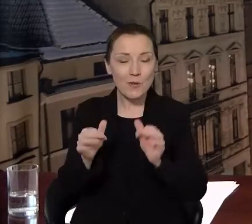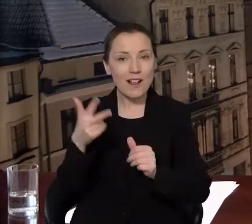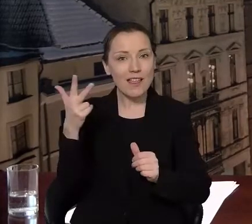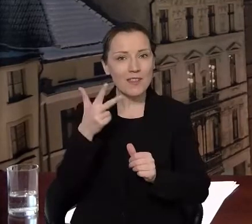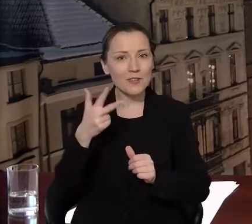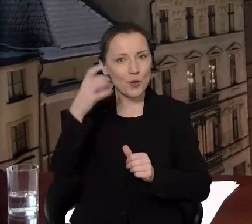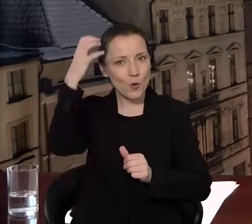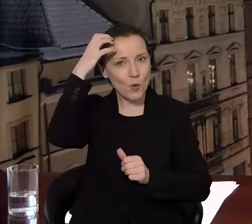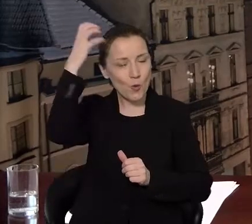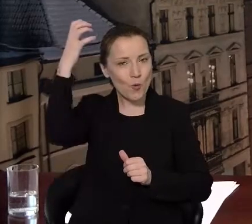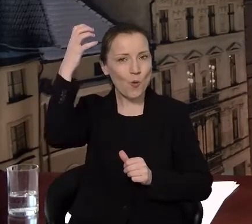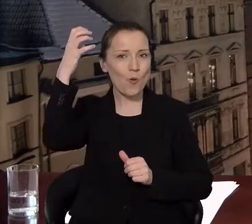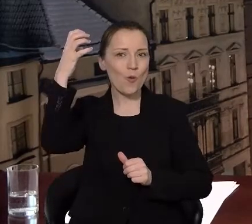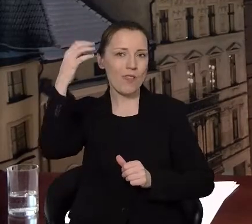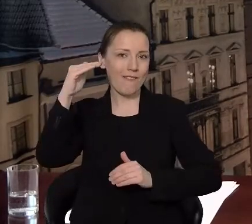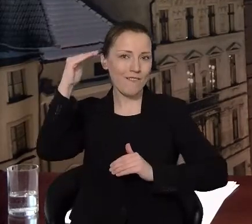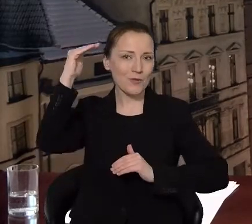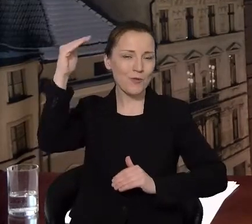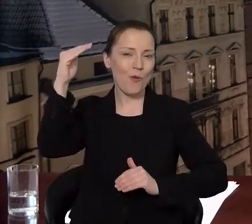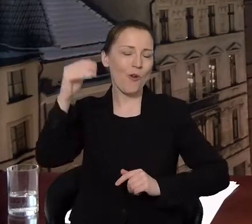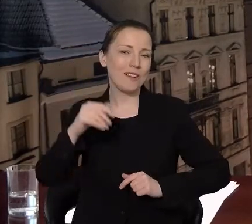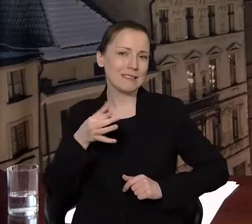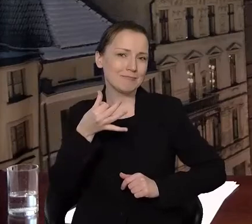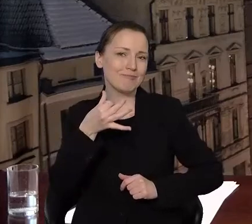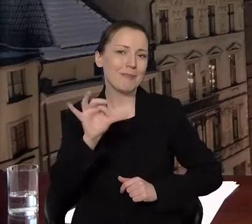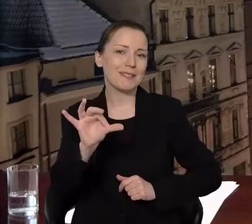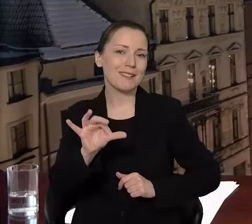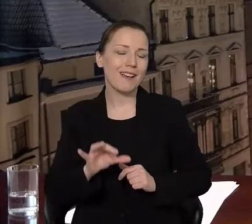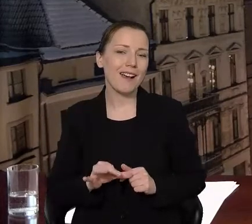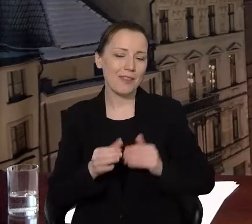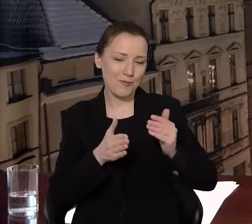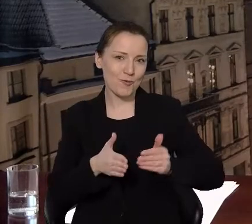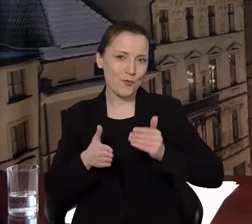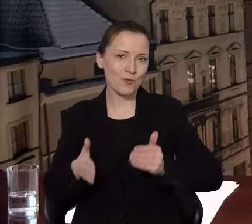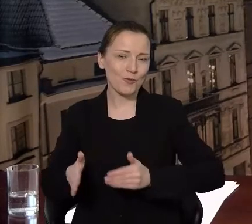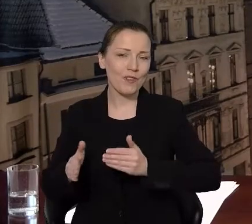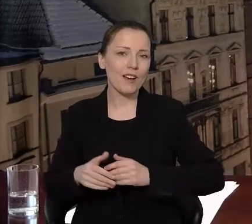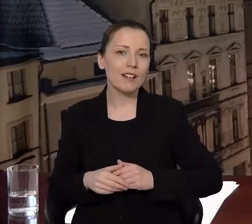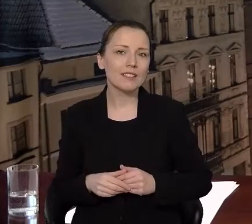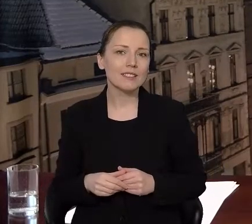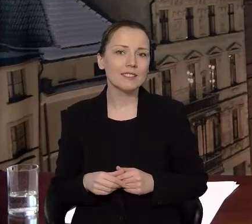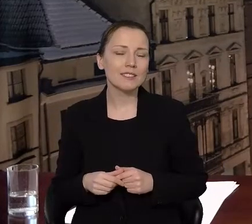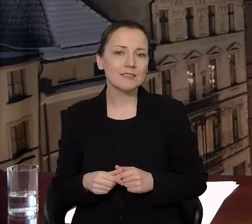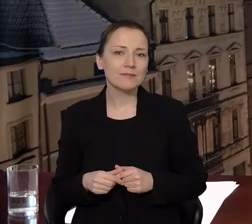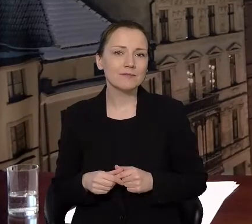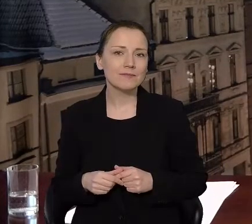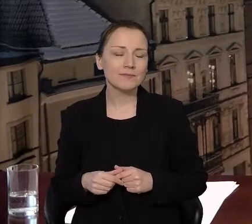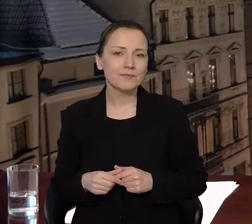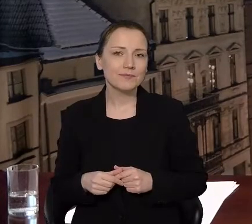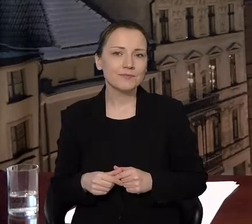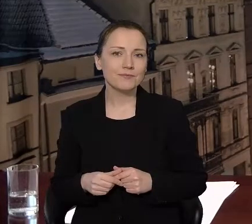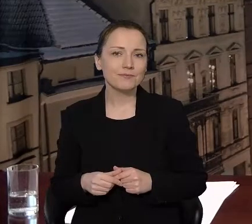Króli, oczywiście specjalnie na tą okoliczność przygotowane. Będą także